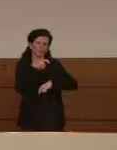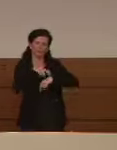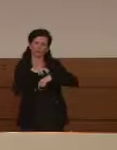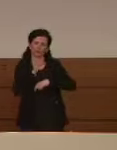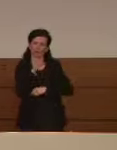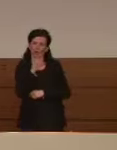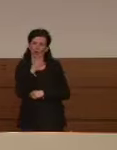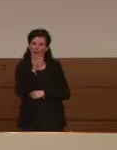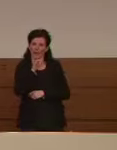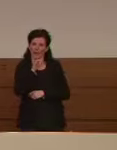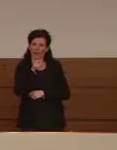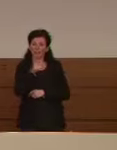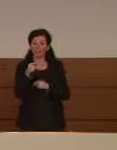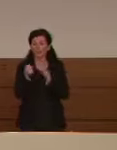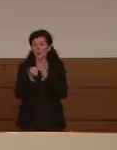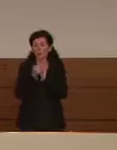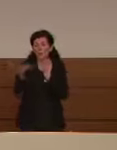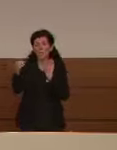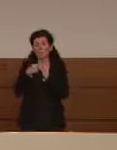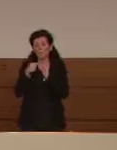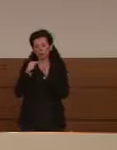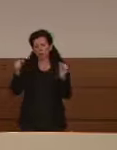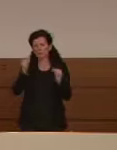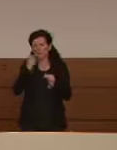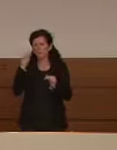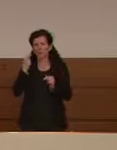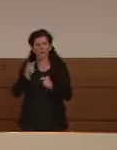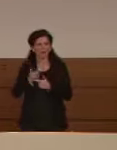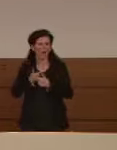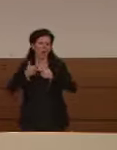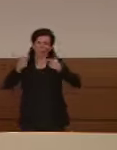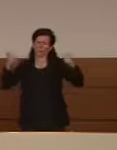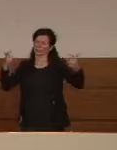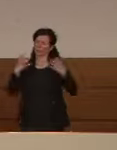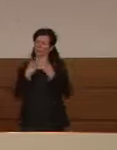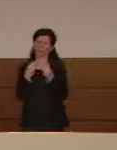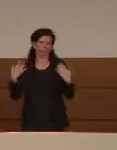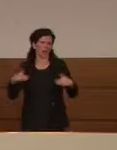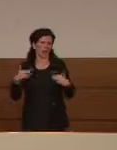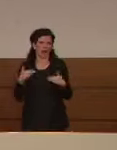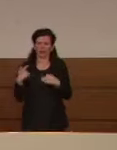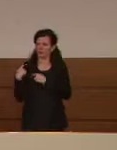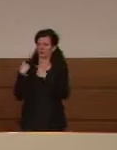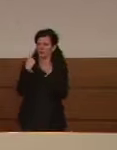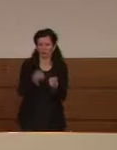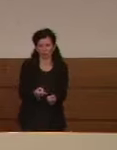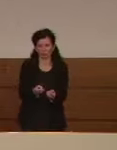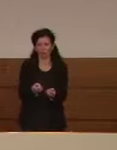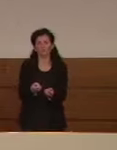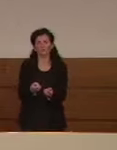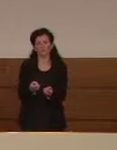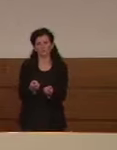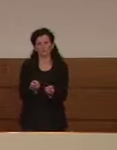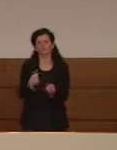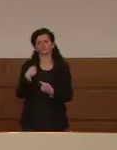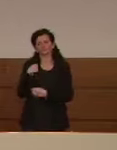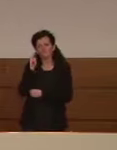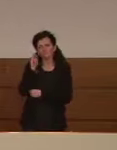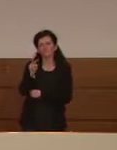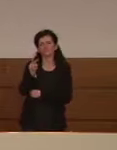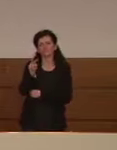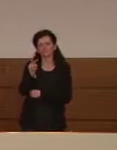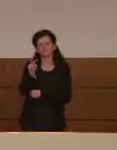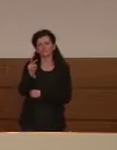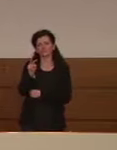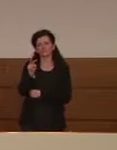numero di tamponi ha aumentato molto avevo dimenticato nella mia introduzione effetti noi stiamo riscontrando una certa